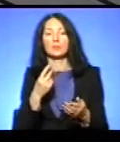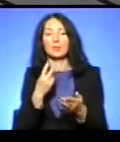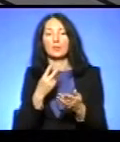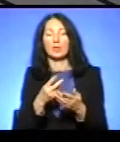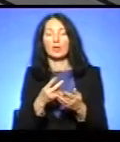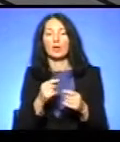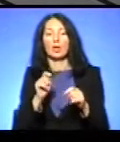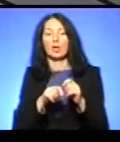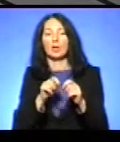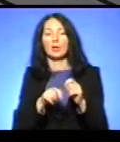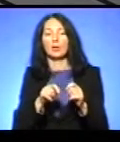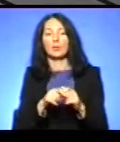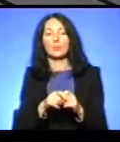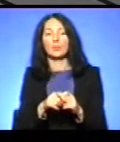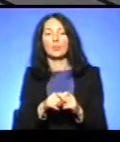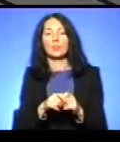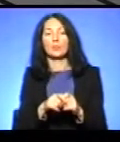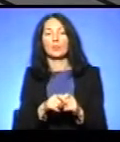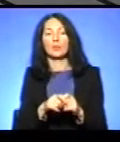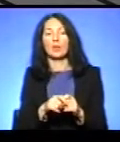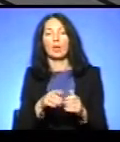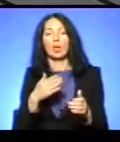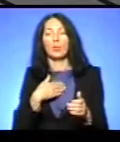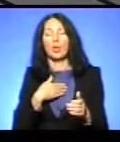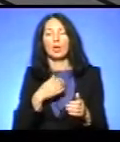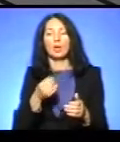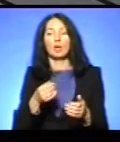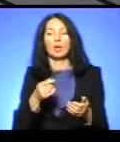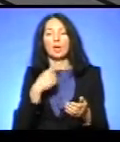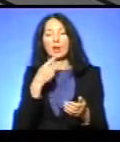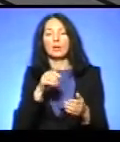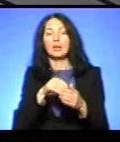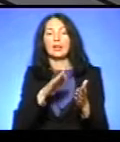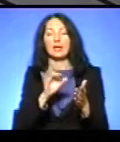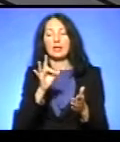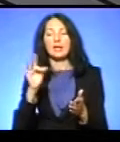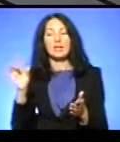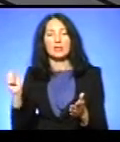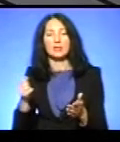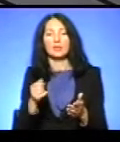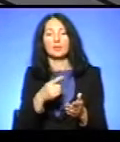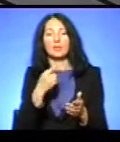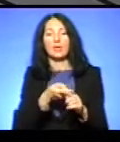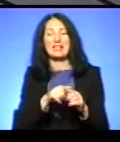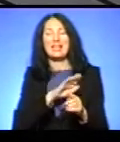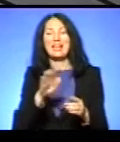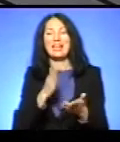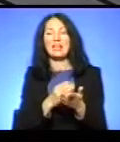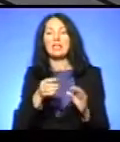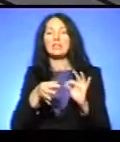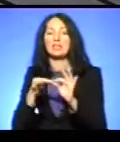власне, на реєстрі, те, що розвіяти сумніви про те, що це не є складно, болісно і